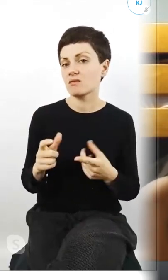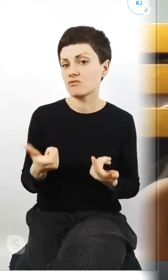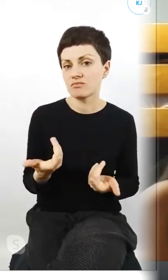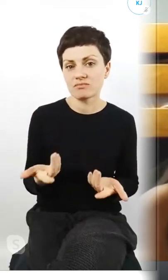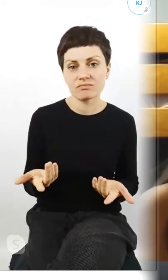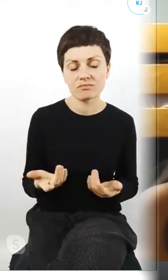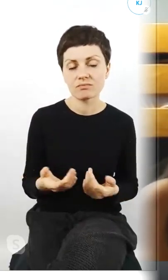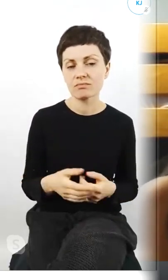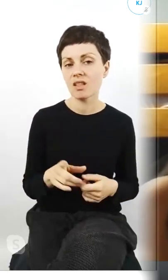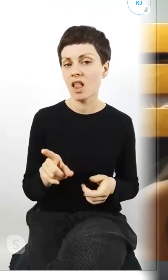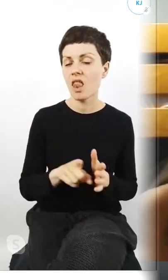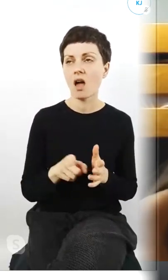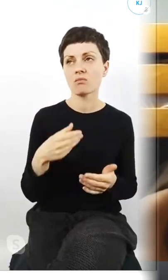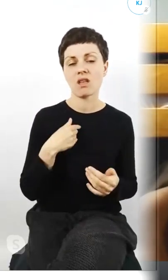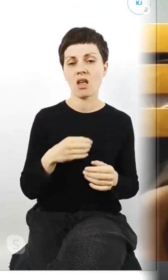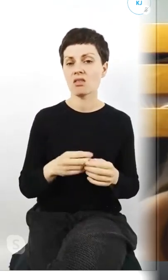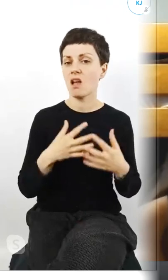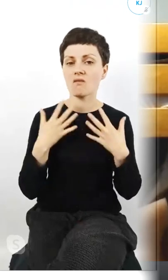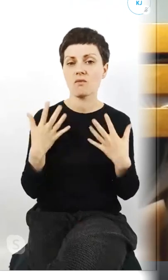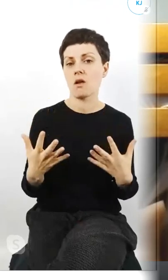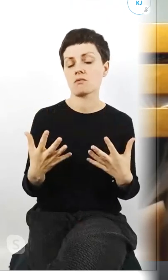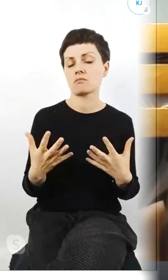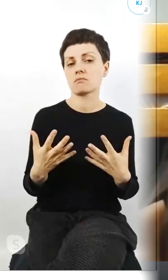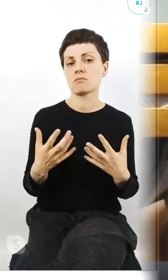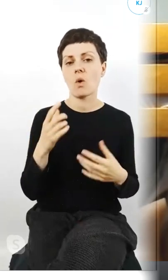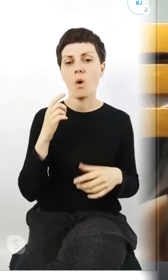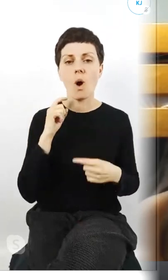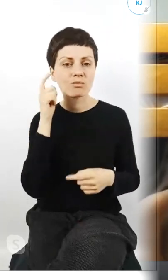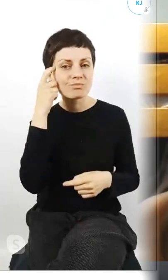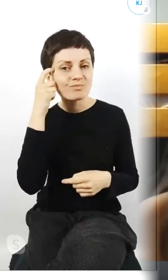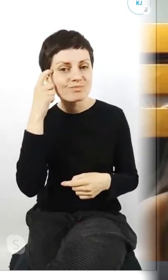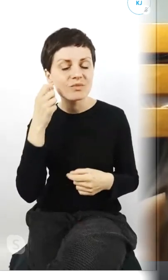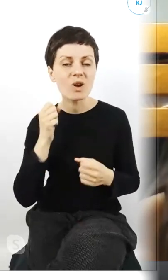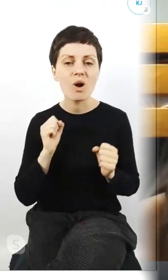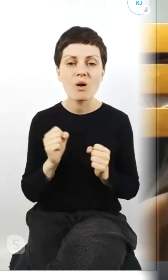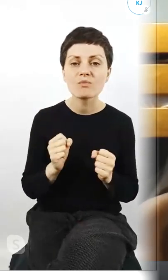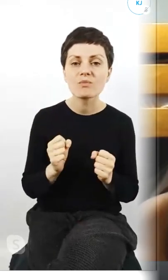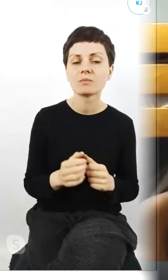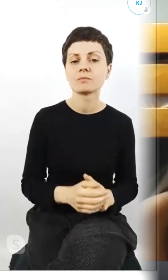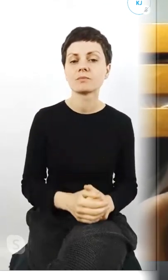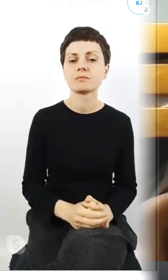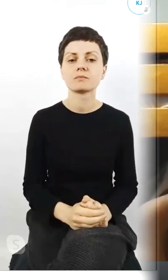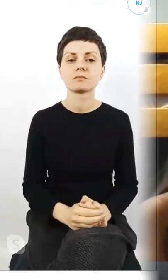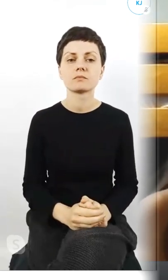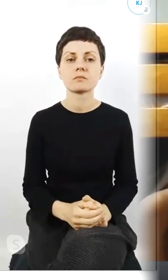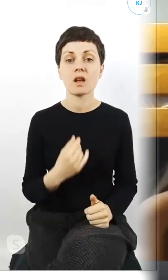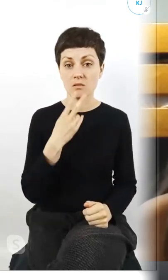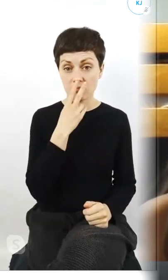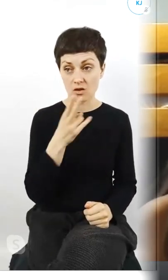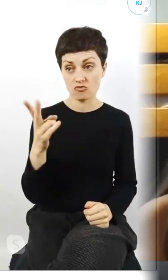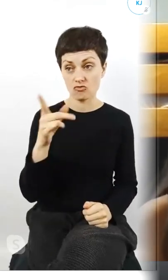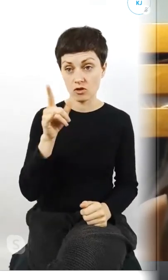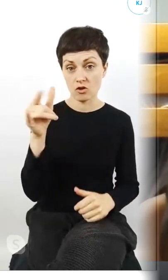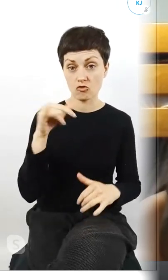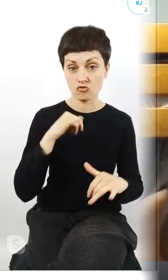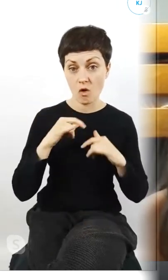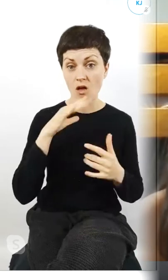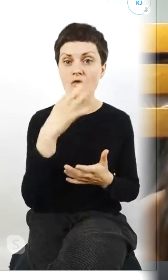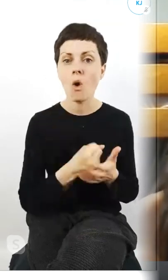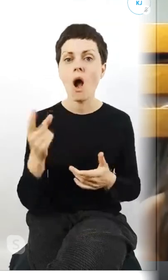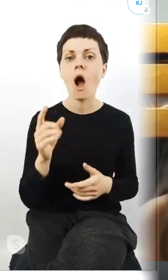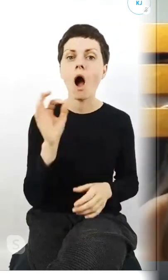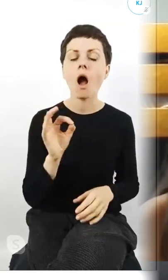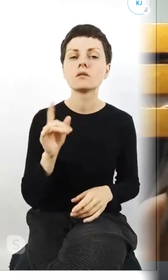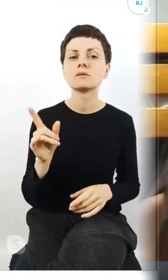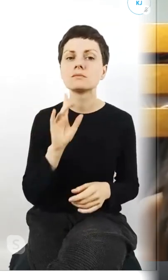to jest takie największy największa obawa szczególnie patrząc na to jak rząd wykorzystał okazję, żeby przeforsować